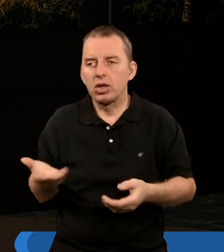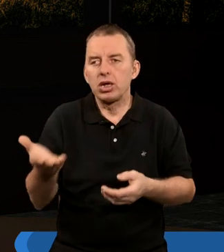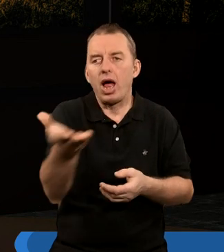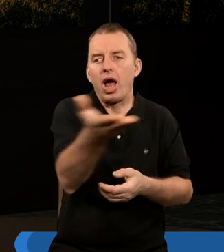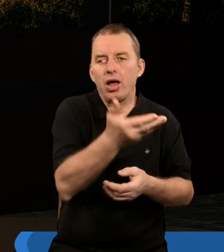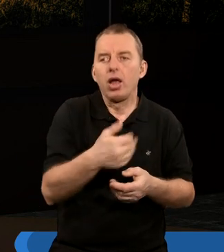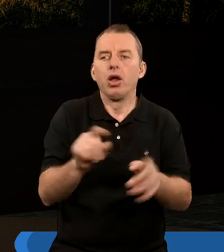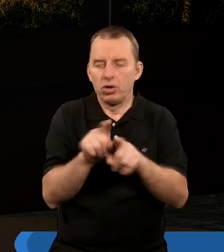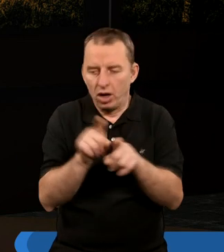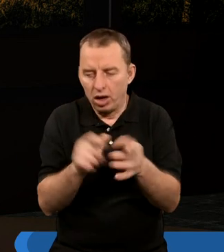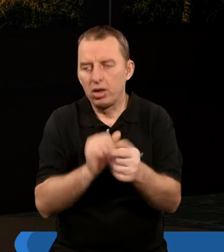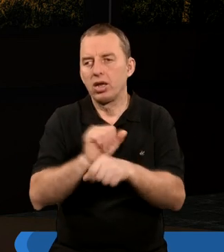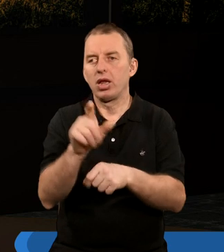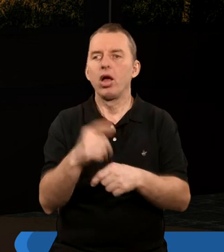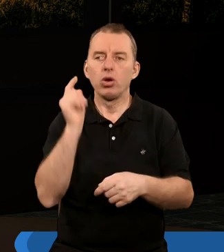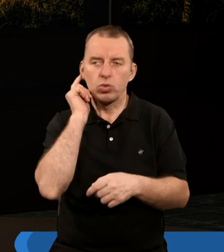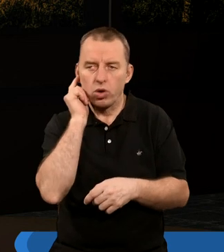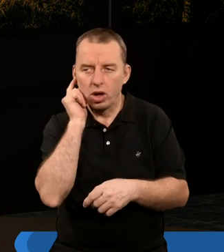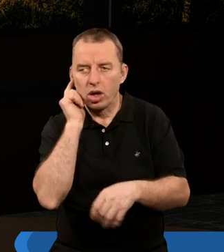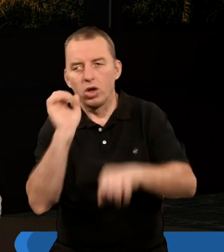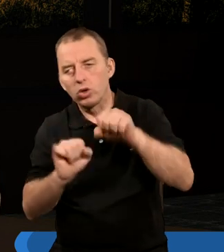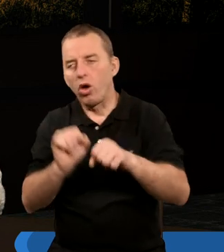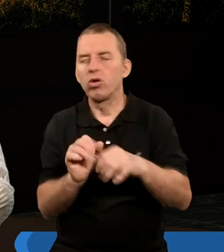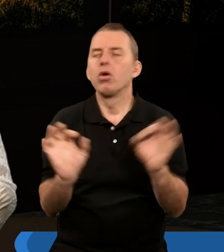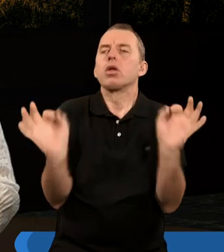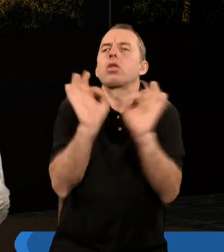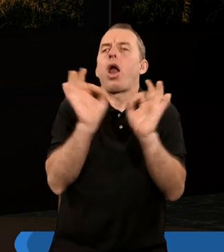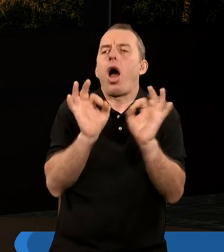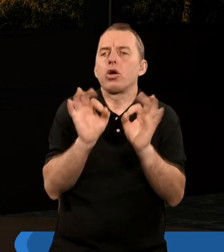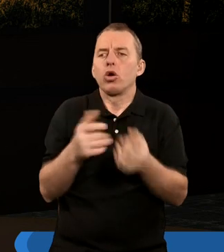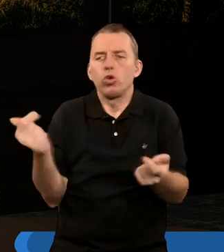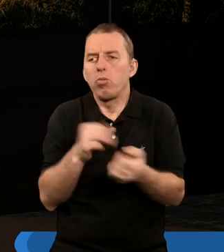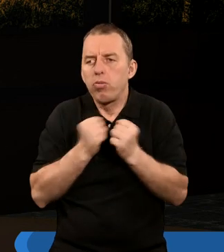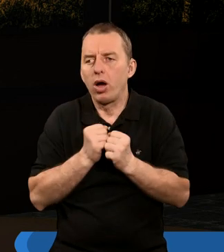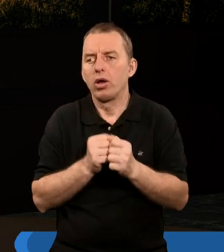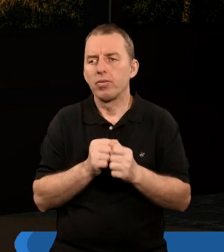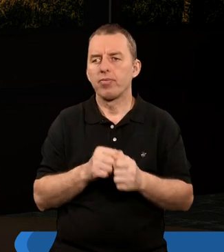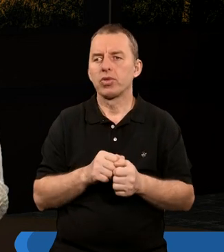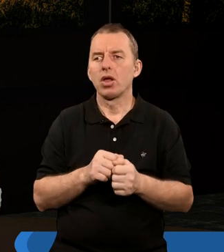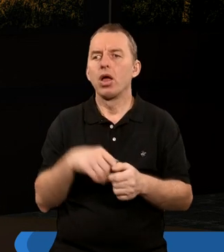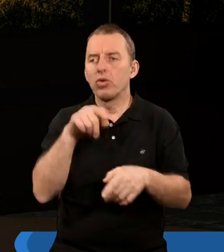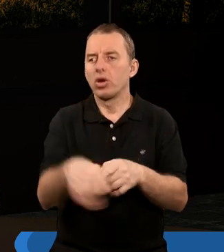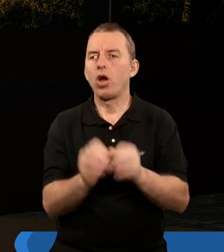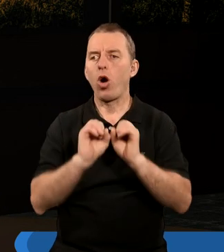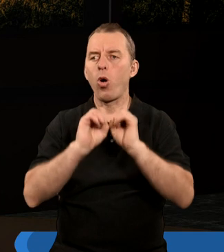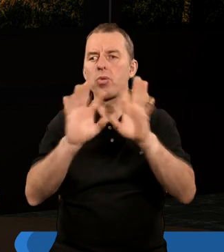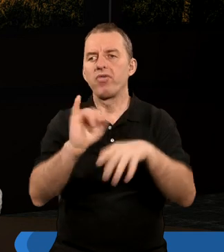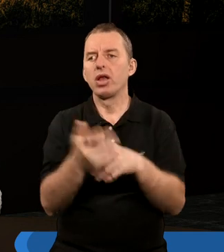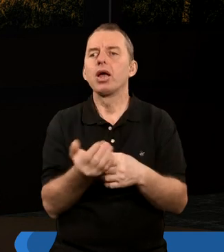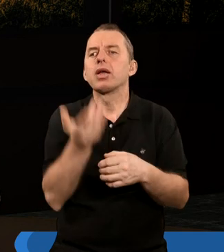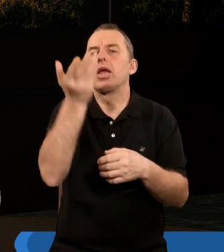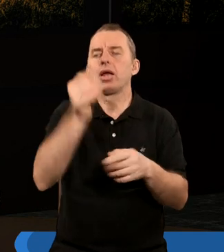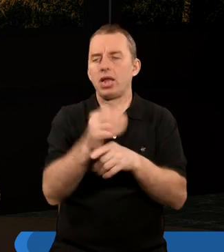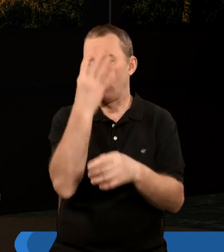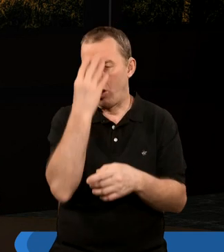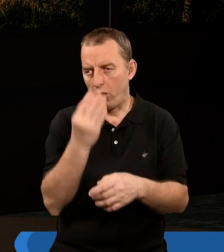często jest tak, że słyszy się, że sąd to taki straszny, po prostu czas będzie i rzeczywiście w Księdze Objawienia są kilka